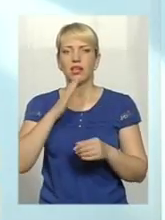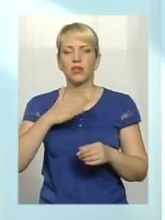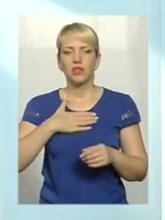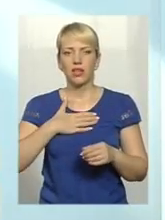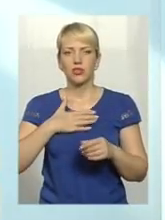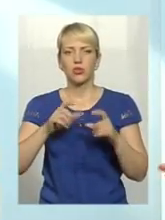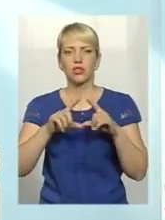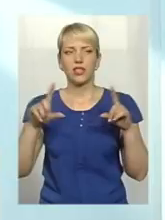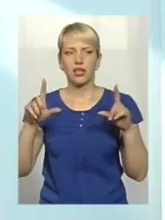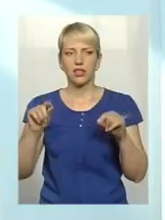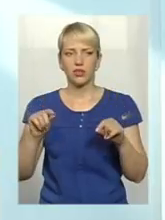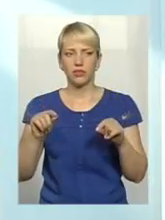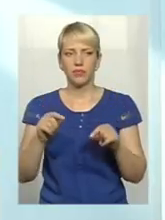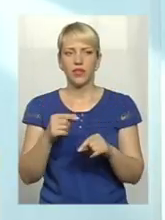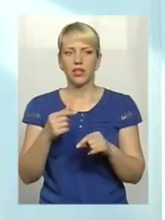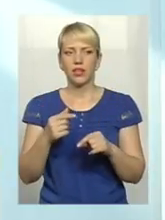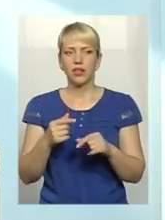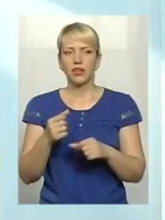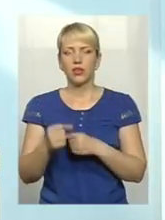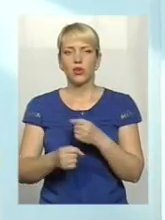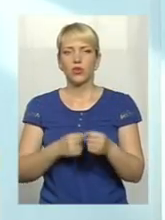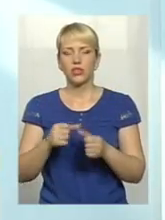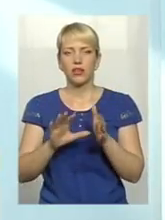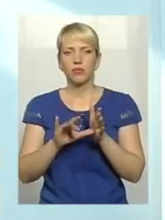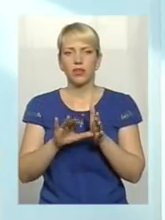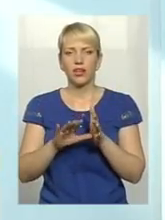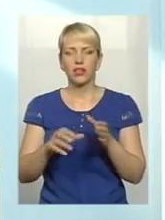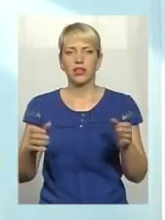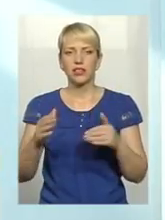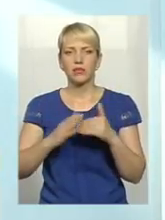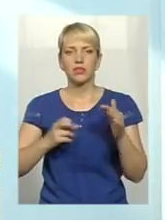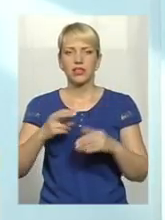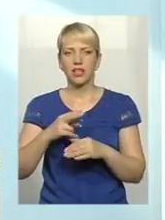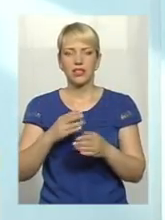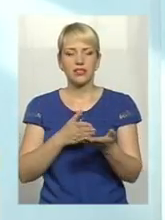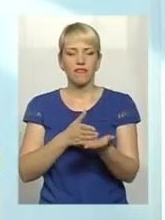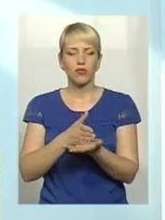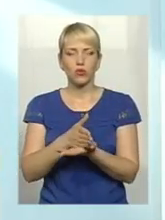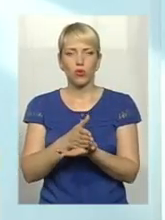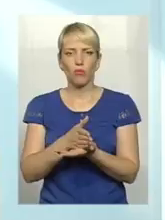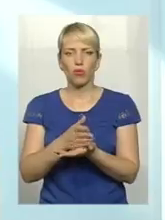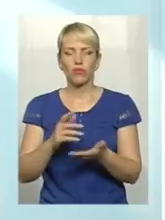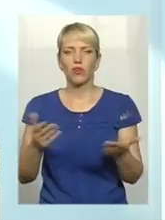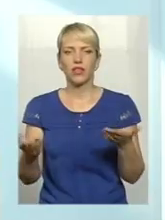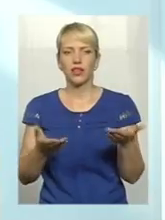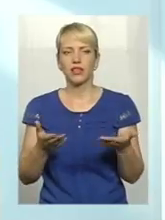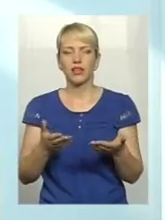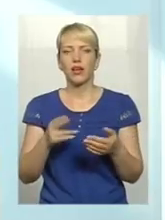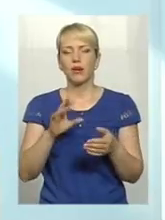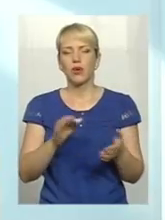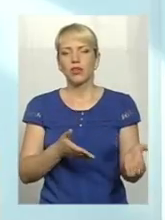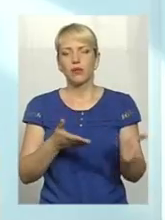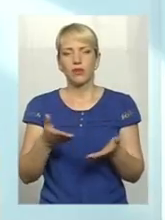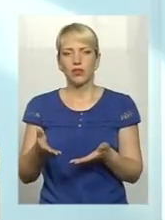закладу виїжджають бригади спеціалістів вузького профілю, які, скажімо, по запрошенню